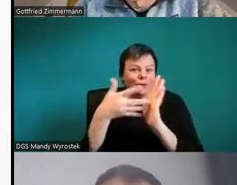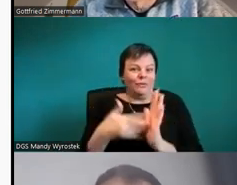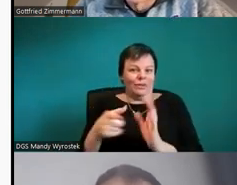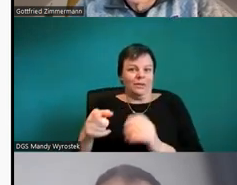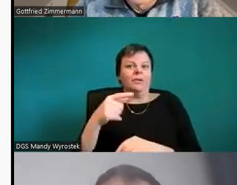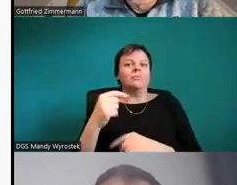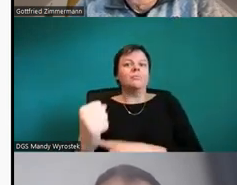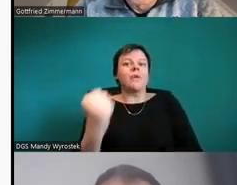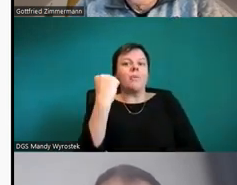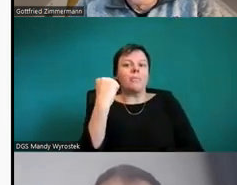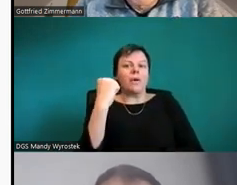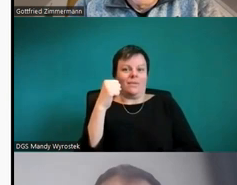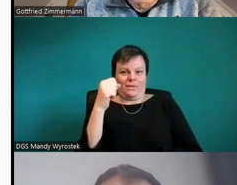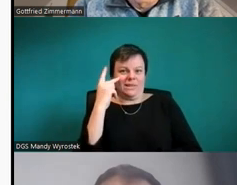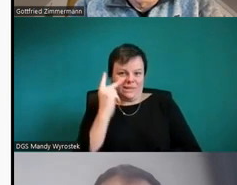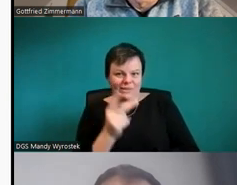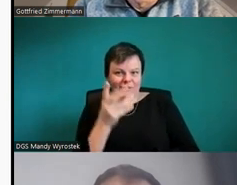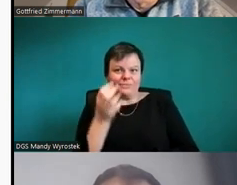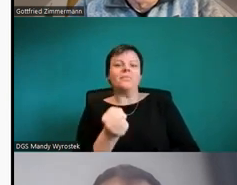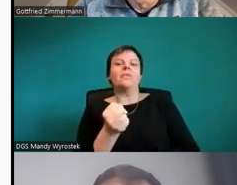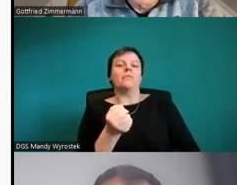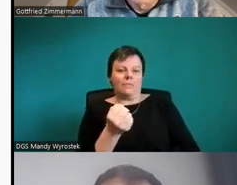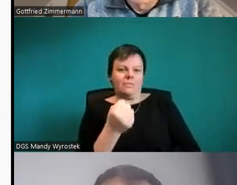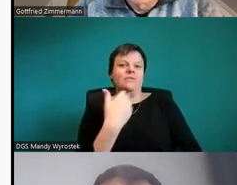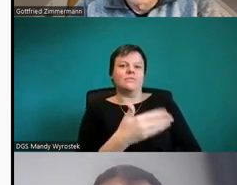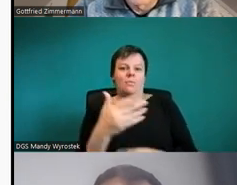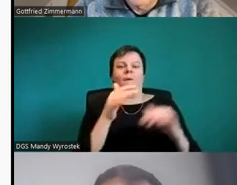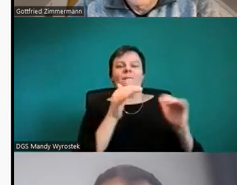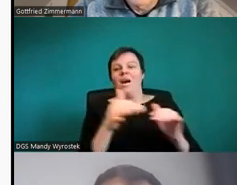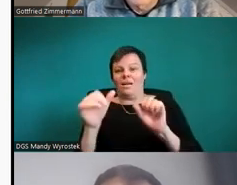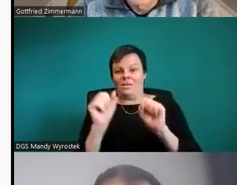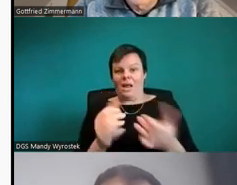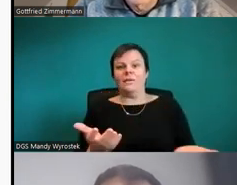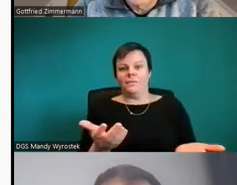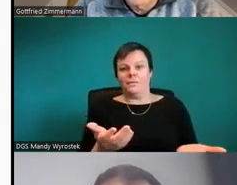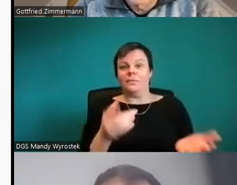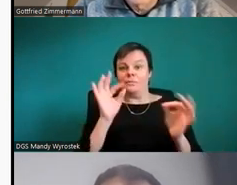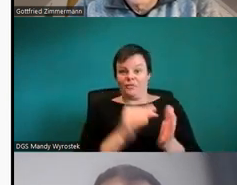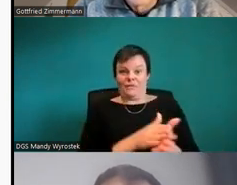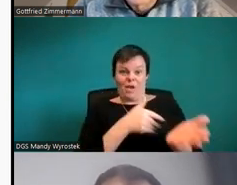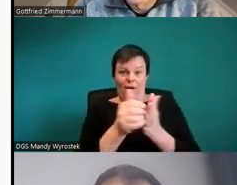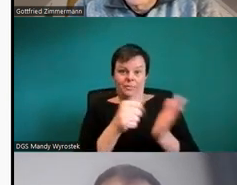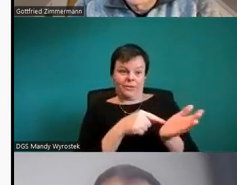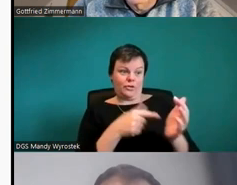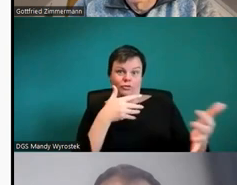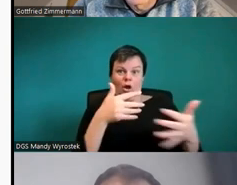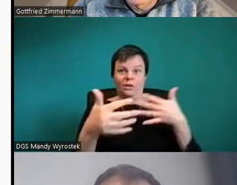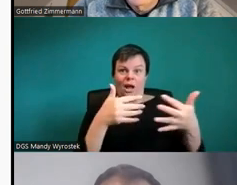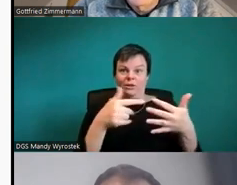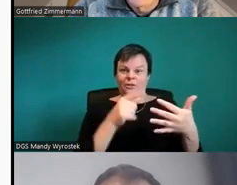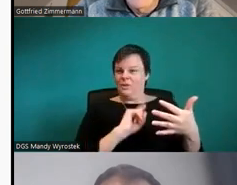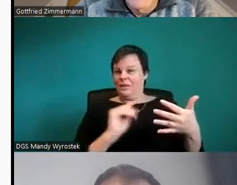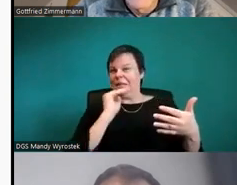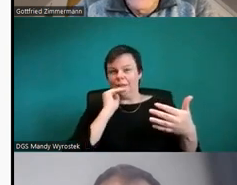Fälle, wenn die Farben vom Kontrast her nicht ausreichend sind. Ich werde im